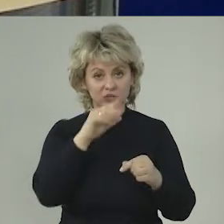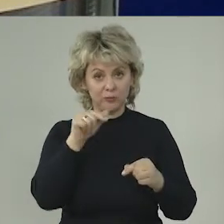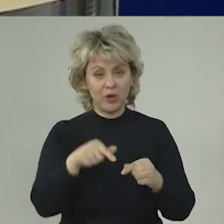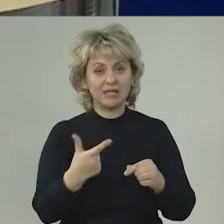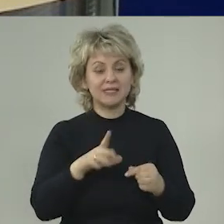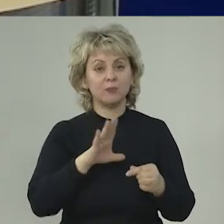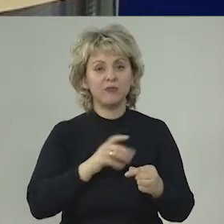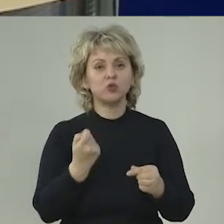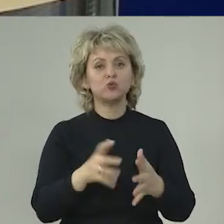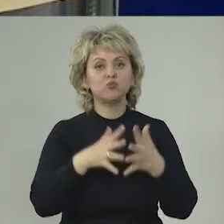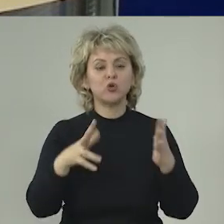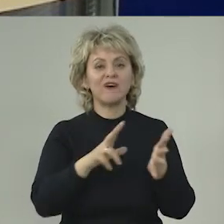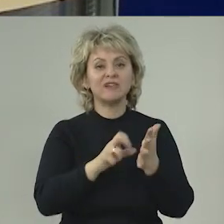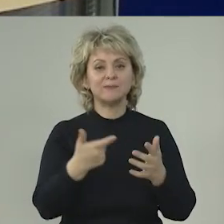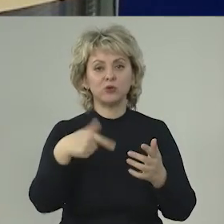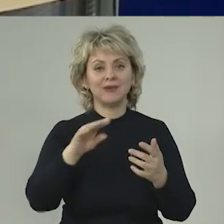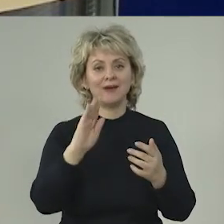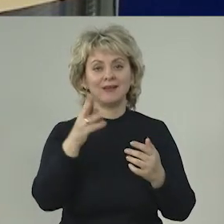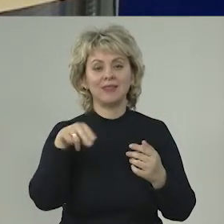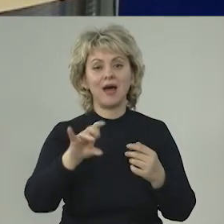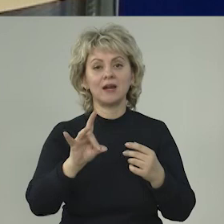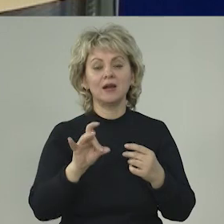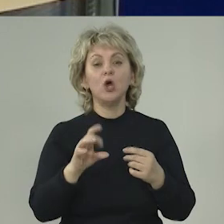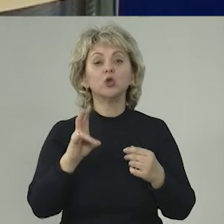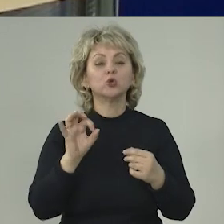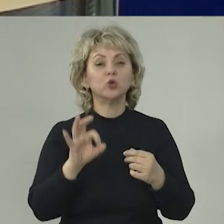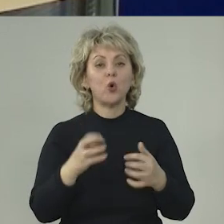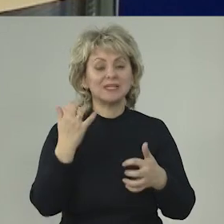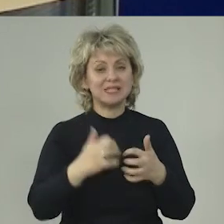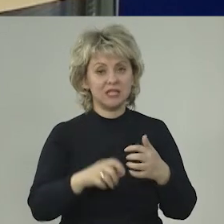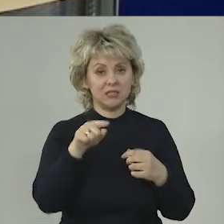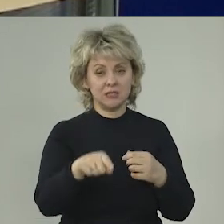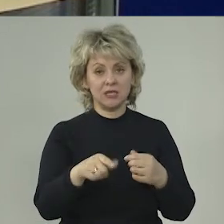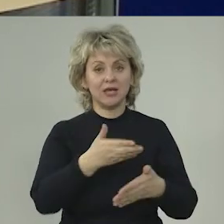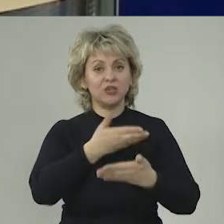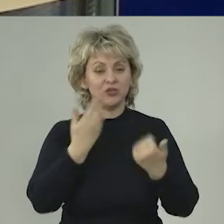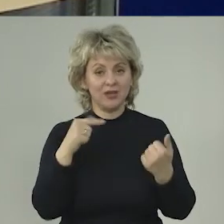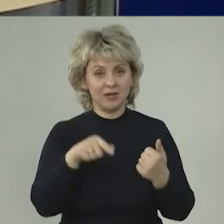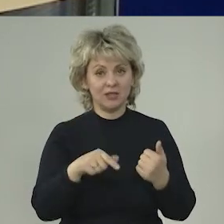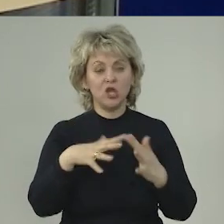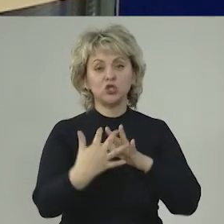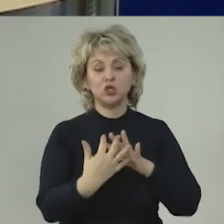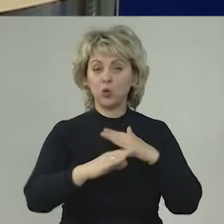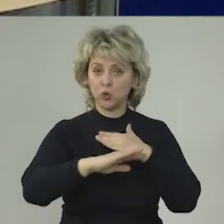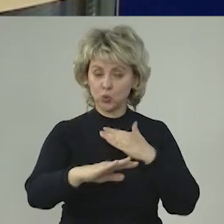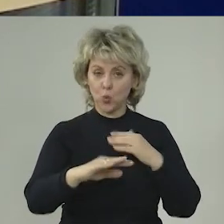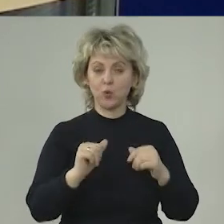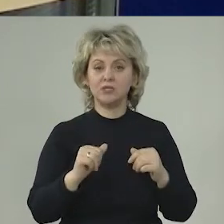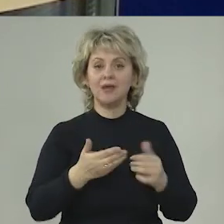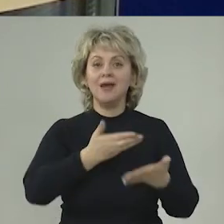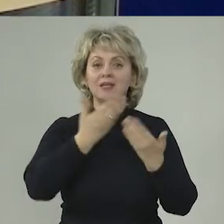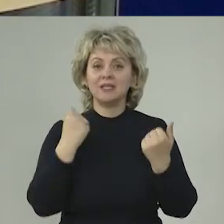территории, это чуть больше 800 гектар. Но среди них нет сельхозугодий,